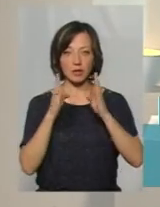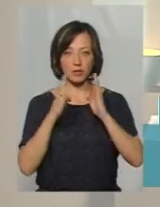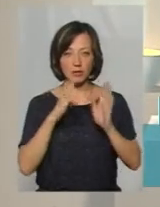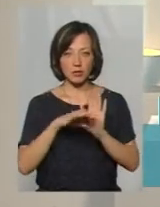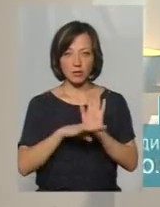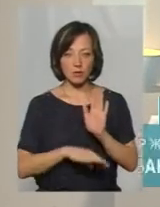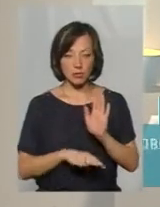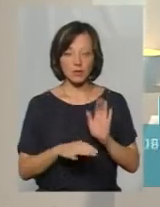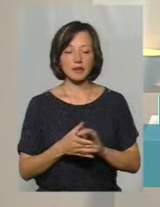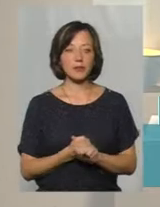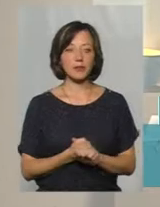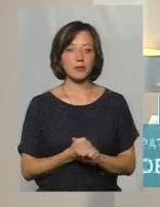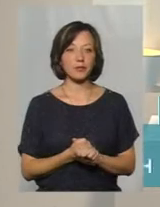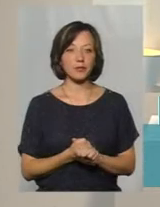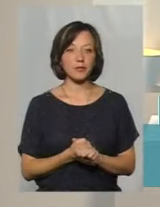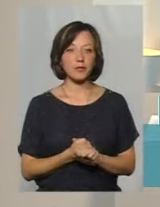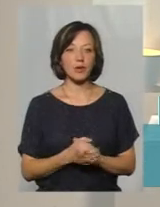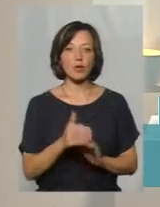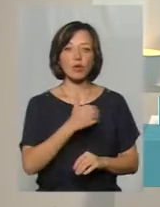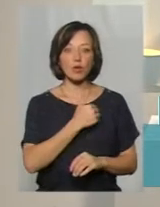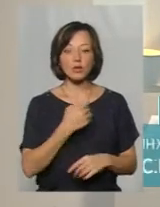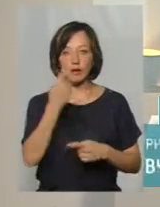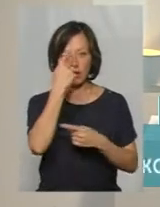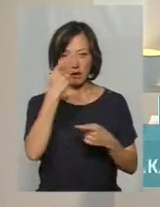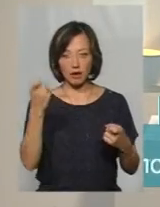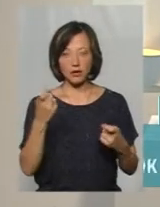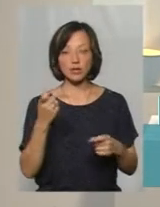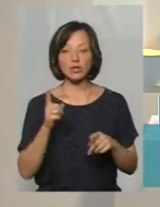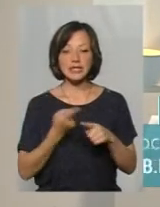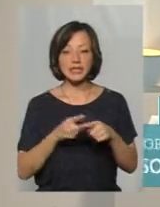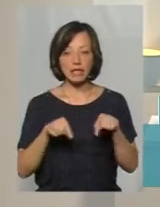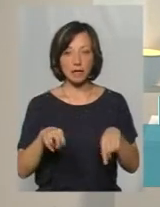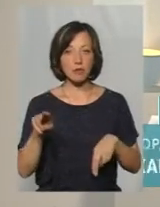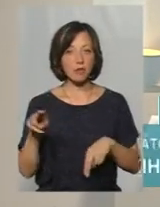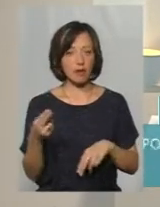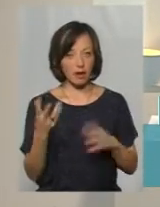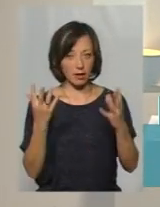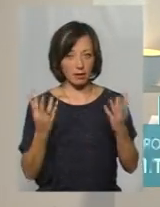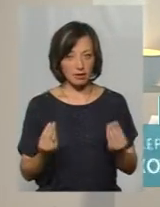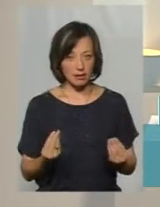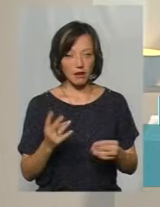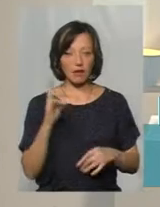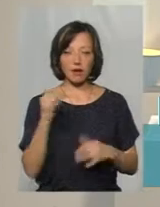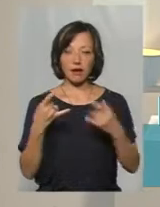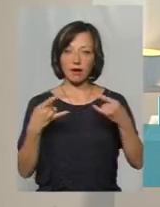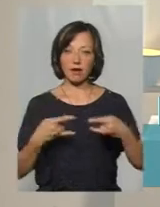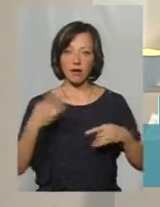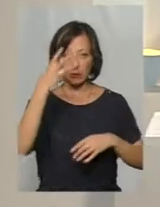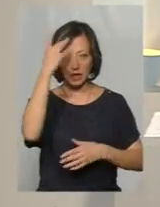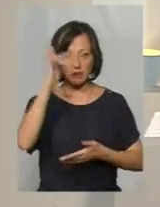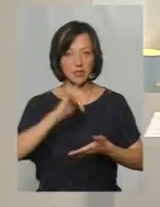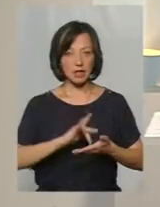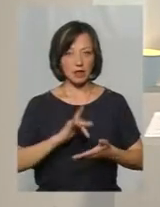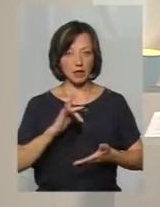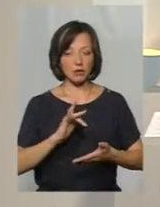нашої аудиторії у соцмережах. А хочу також нагадати вже, що цієї п'ятниці на каналі Поділля